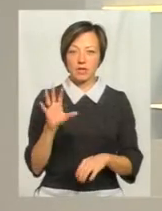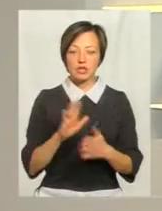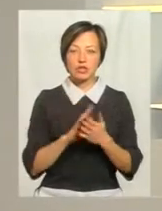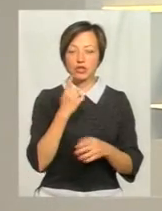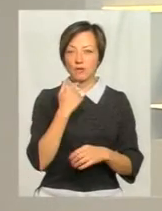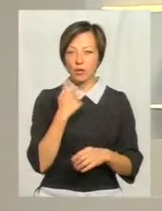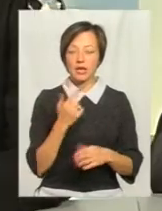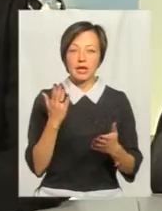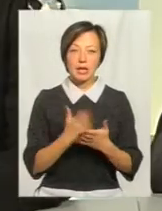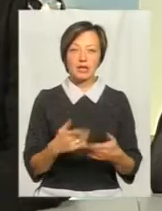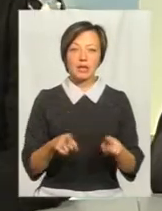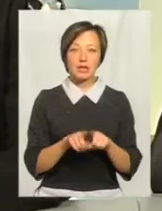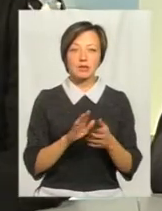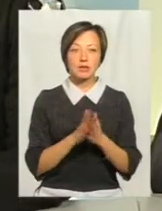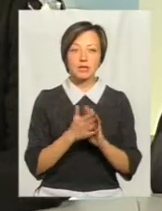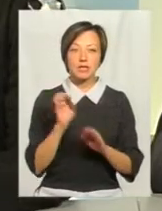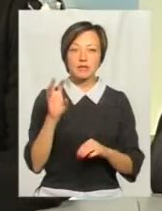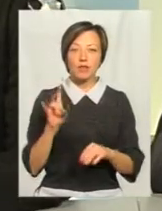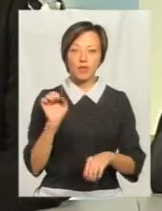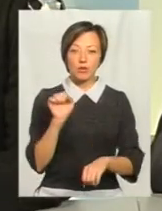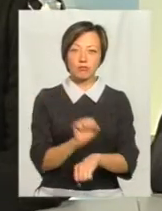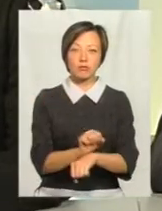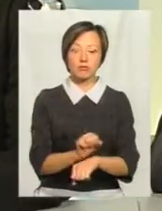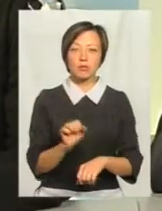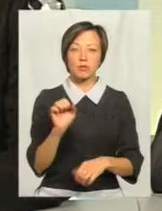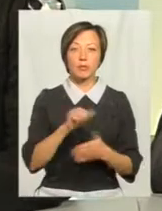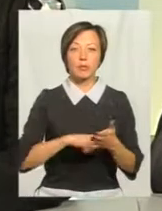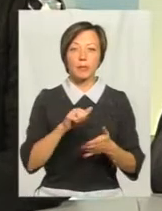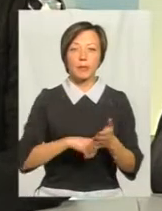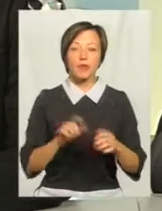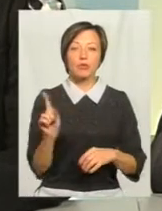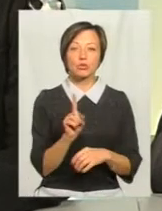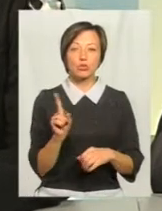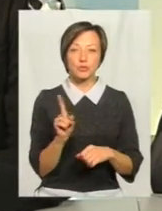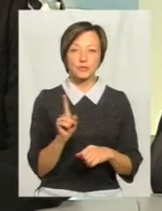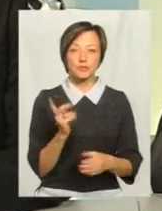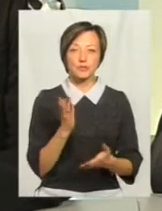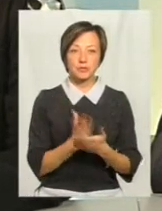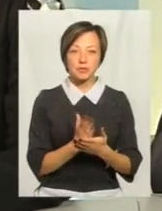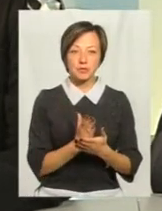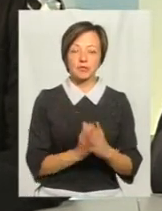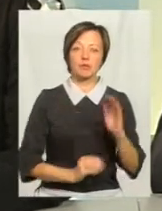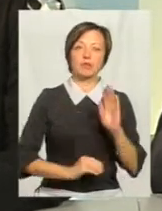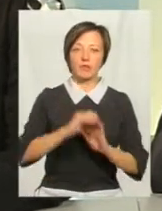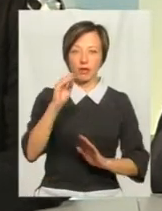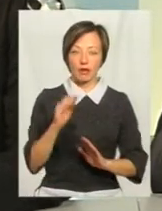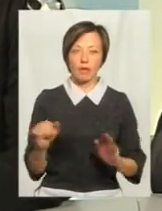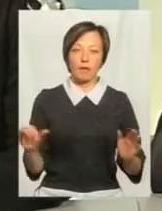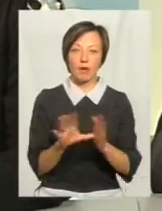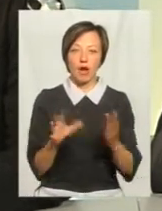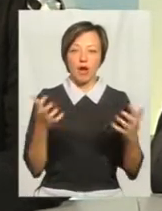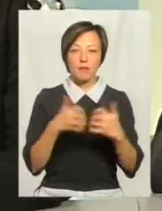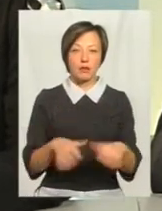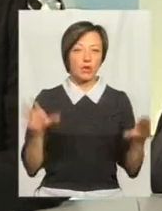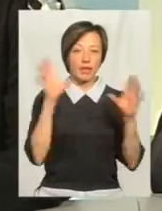ситуація, що дані світлофорі можуть зависнути із-за того, що є скачок напруги, апаратура не